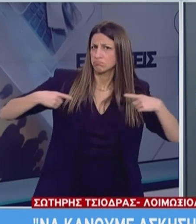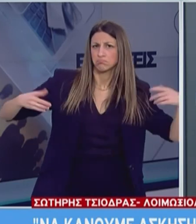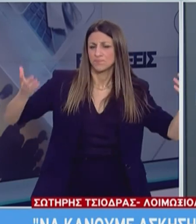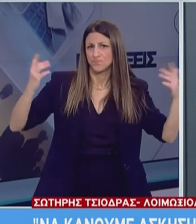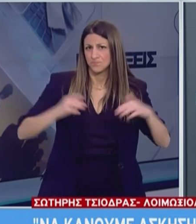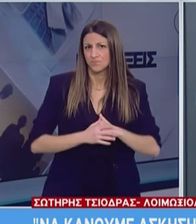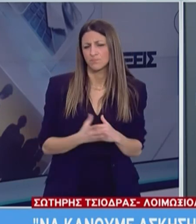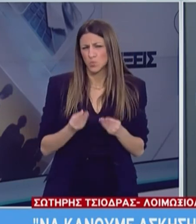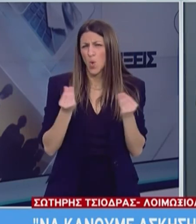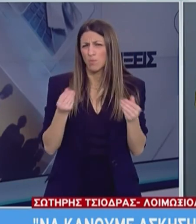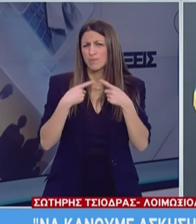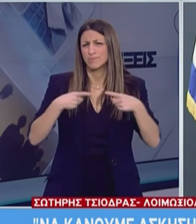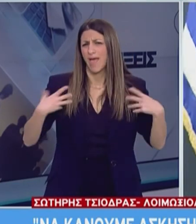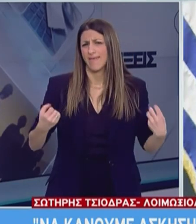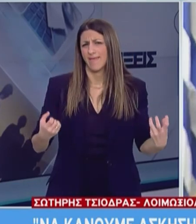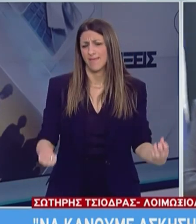πάρα πολλούς τρόπους.